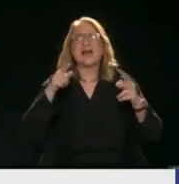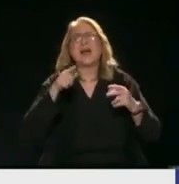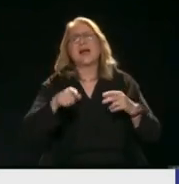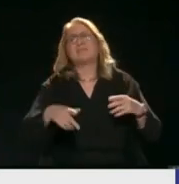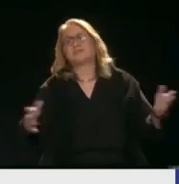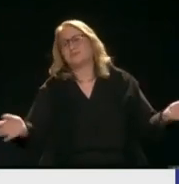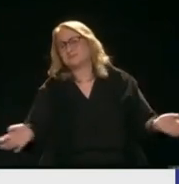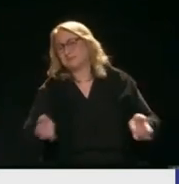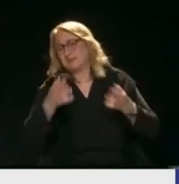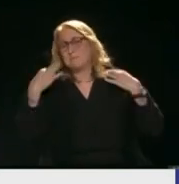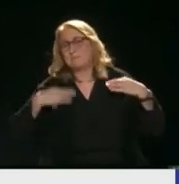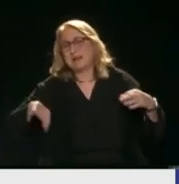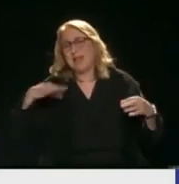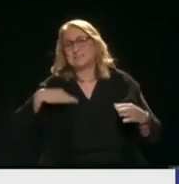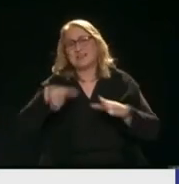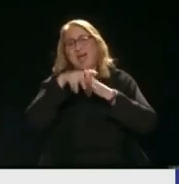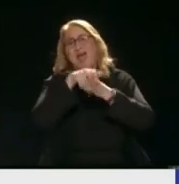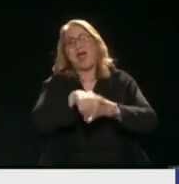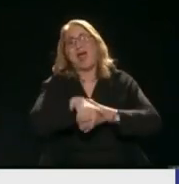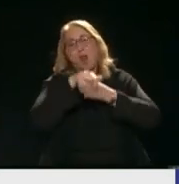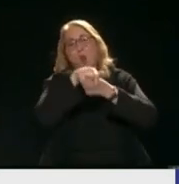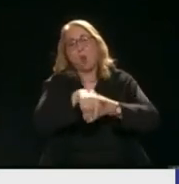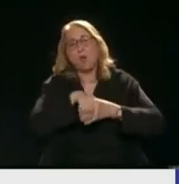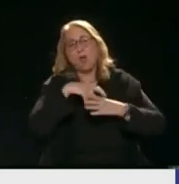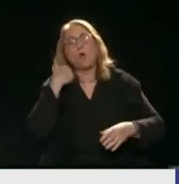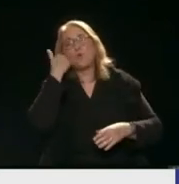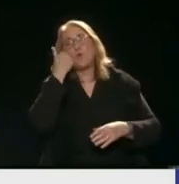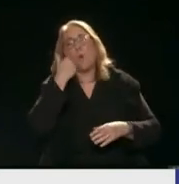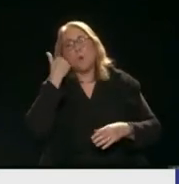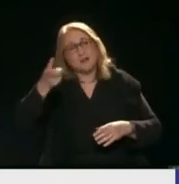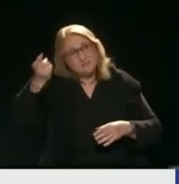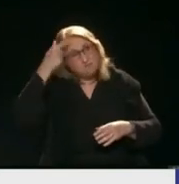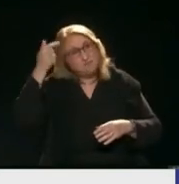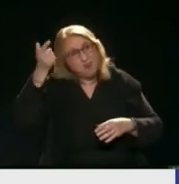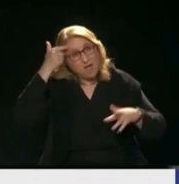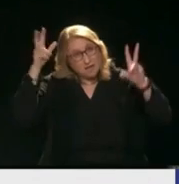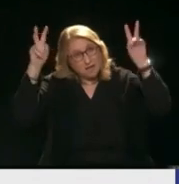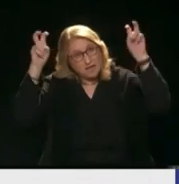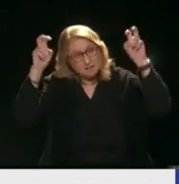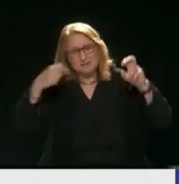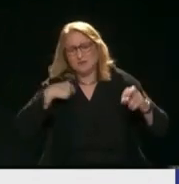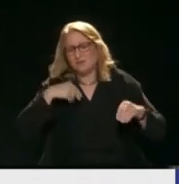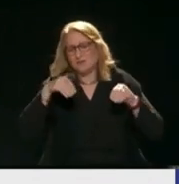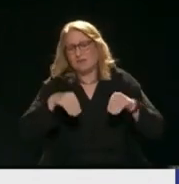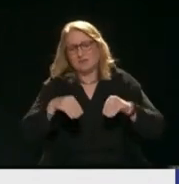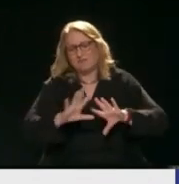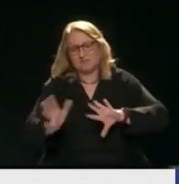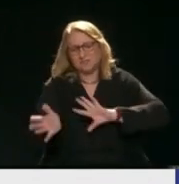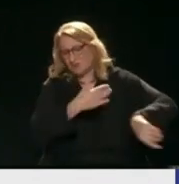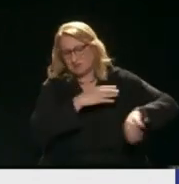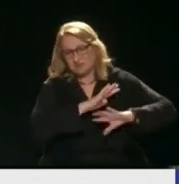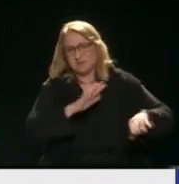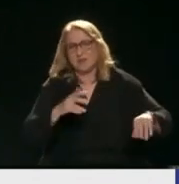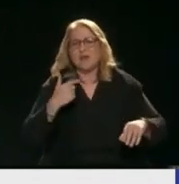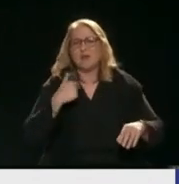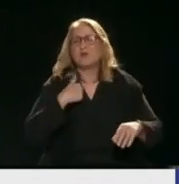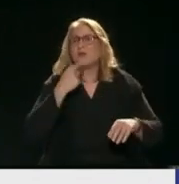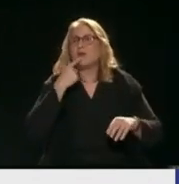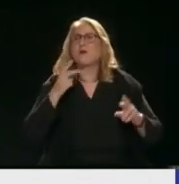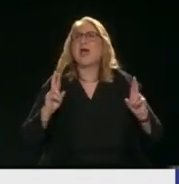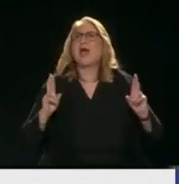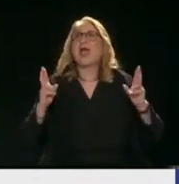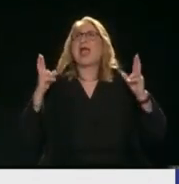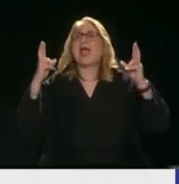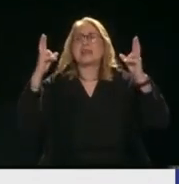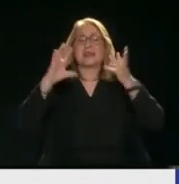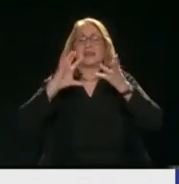μπουρδες Δεν τα λέω έτσι Εγώ θα μιλήσω για ενέργεια στον πλανήτη πια Γιατί βέβαια ακολουθούμε μια πλανητική γραμμή Να πετάξουμε